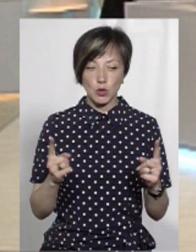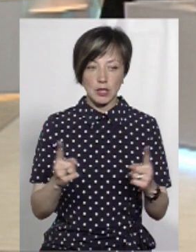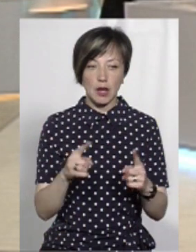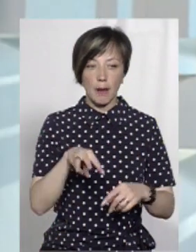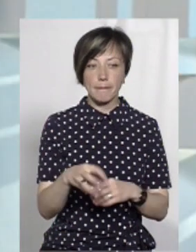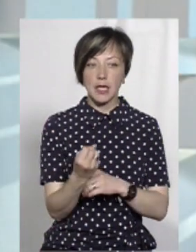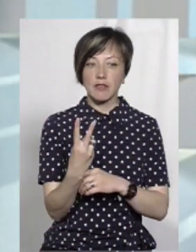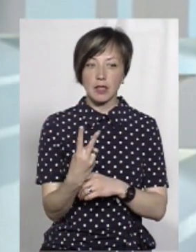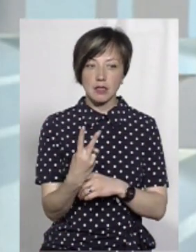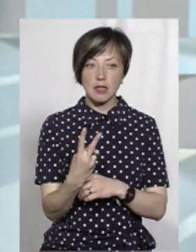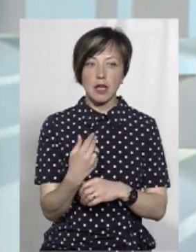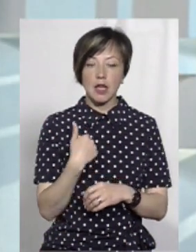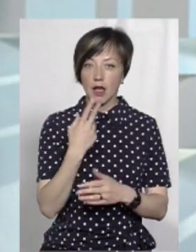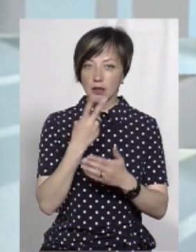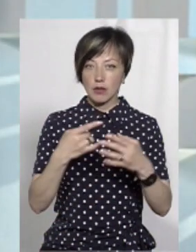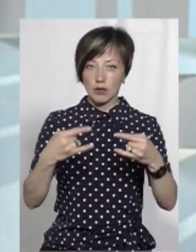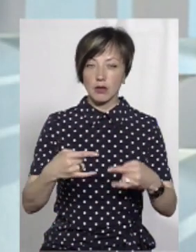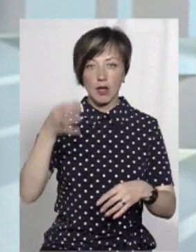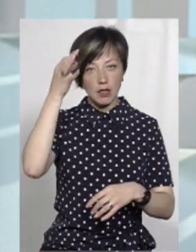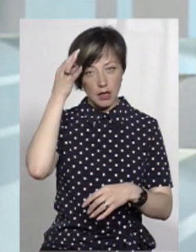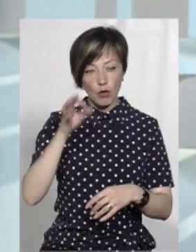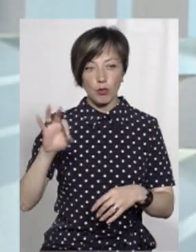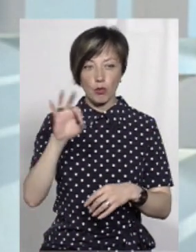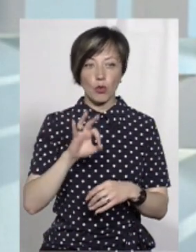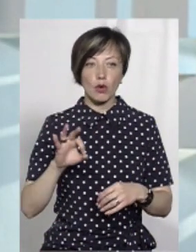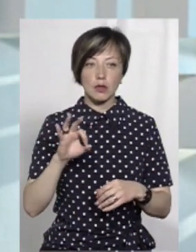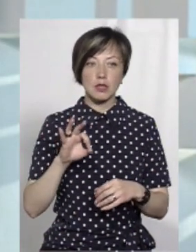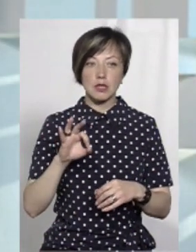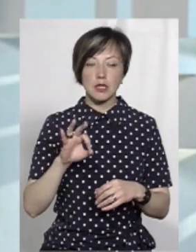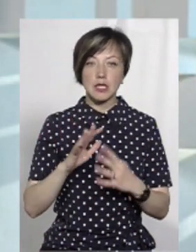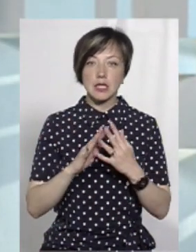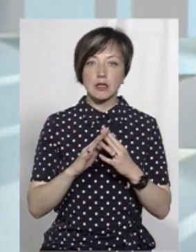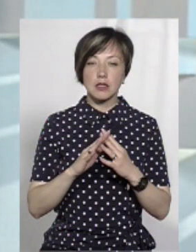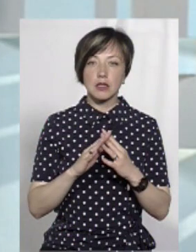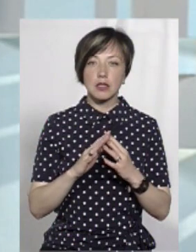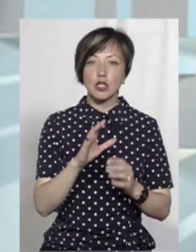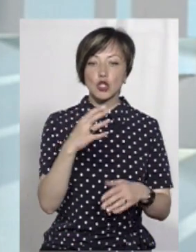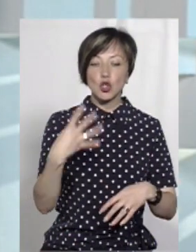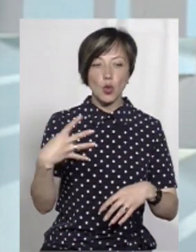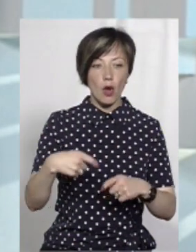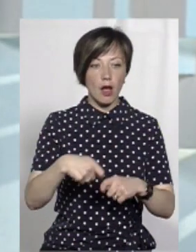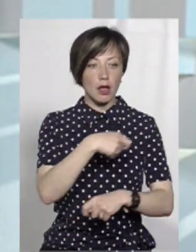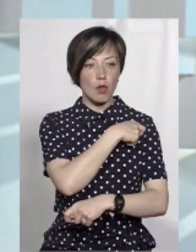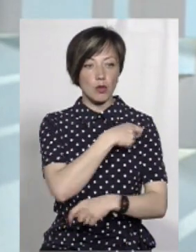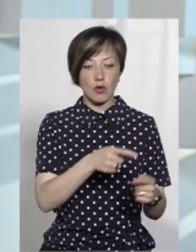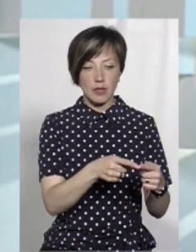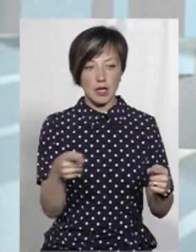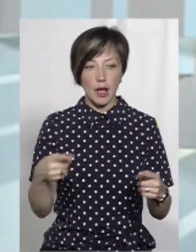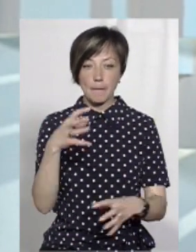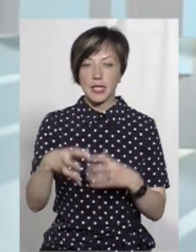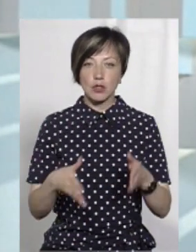ділянку на М-12. А я глядачам нагадаю, що йдеться про 40-кілометрову ділянку